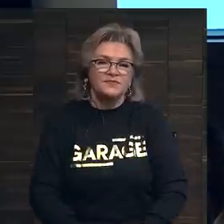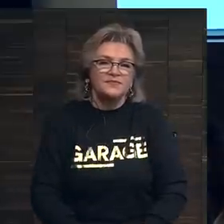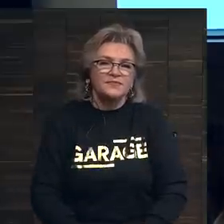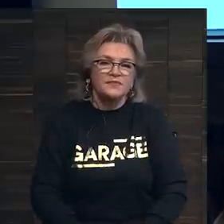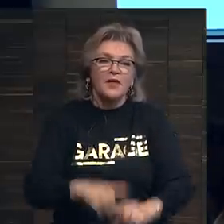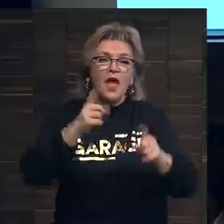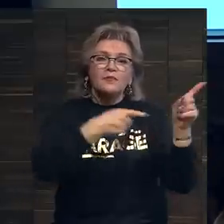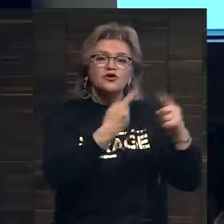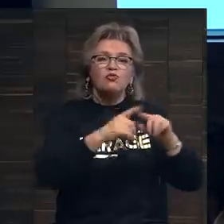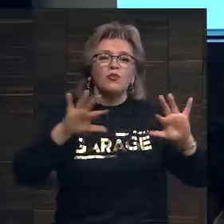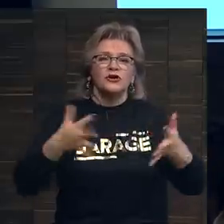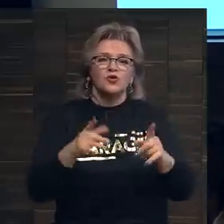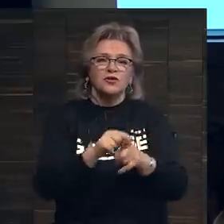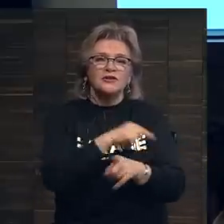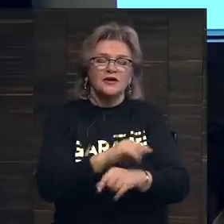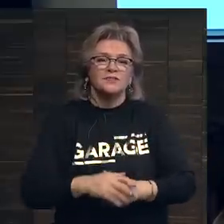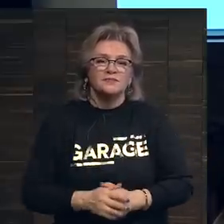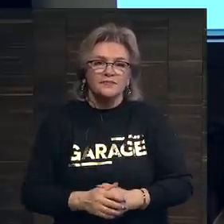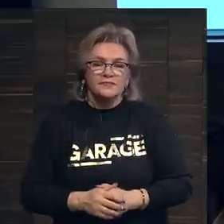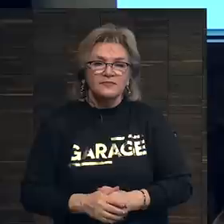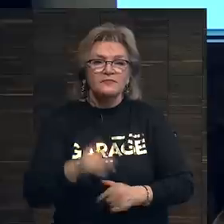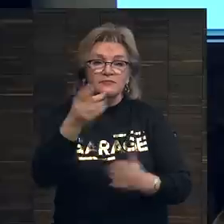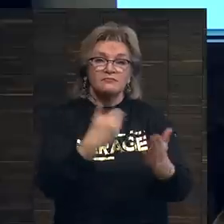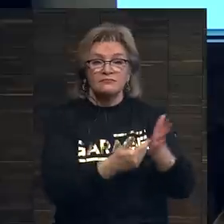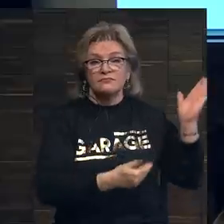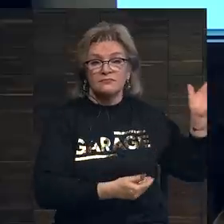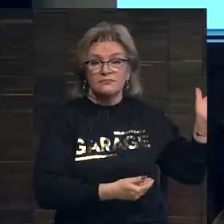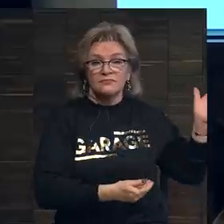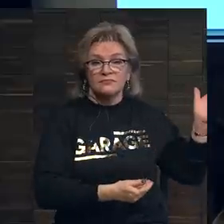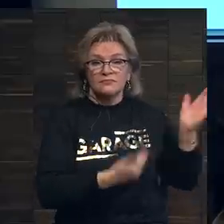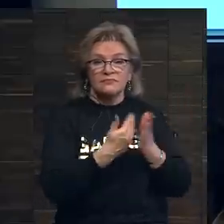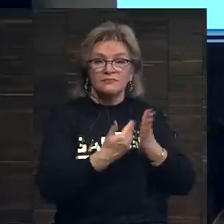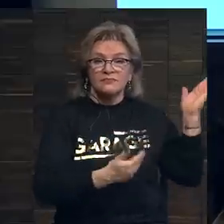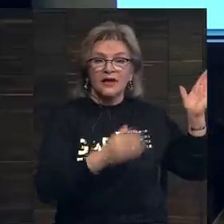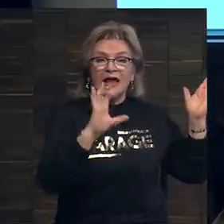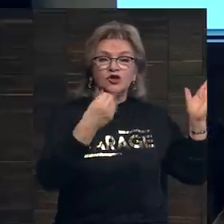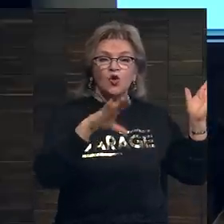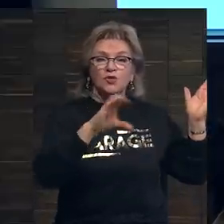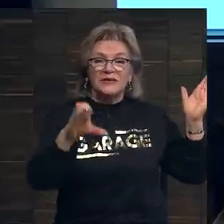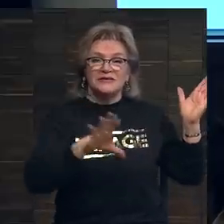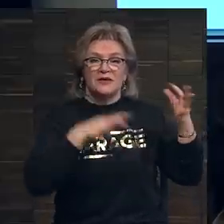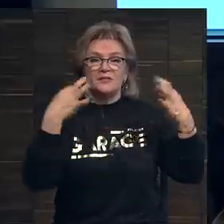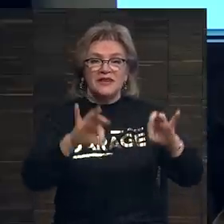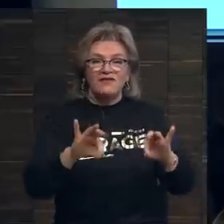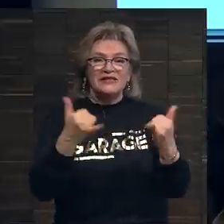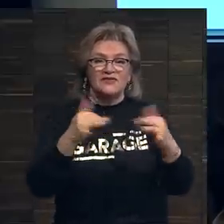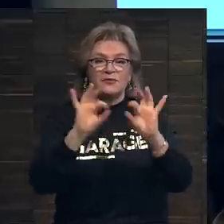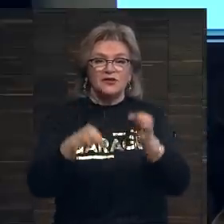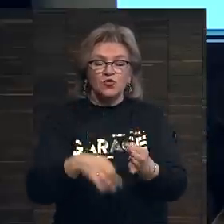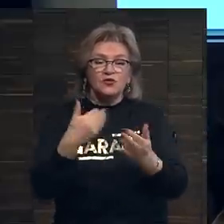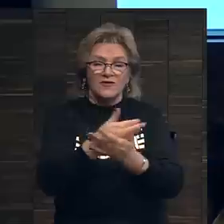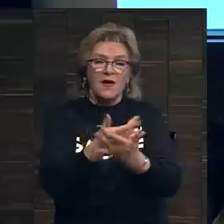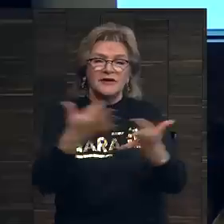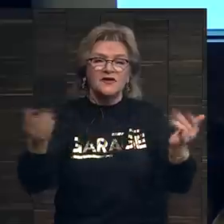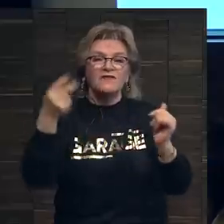Почему это происходит? Вот вам пример. Сотбис продавал современное искусство, произведение